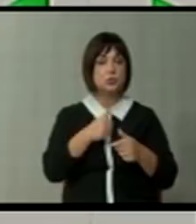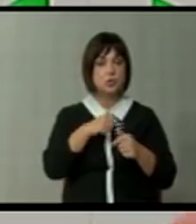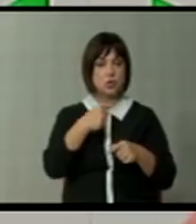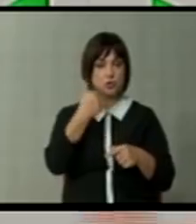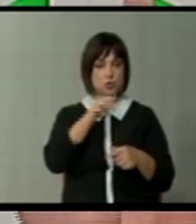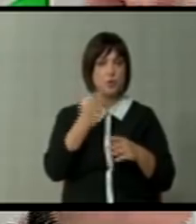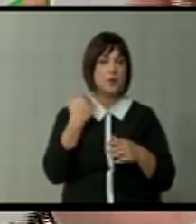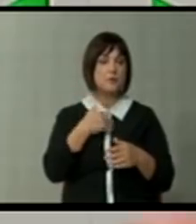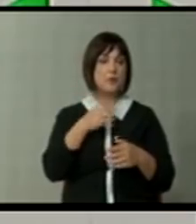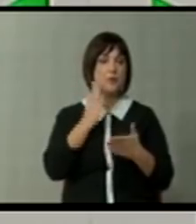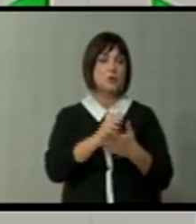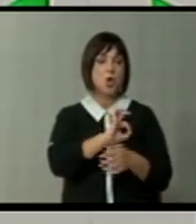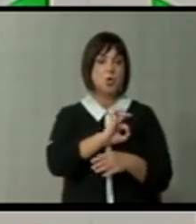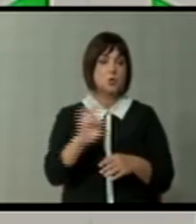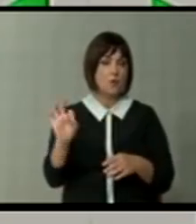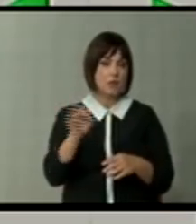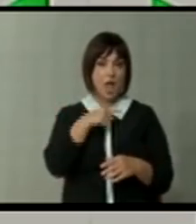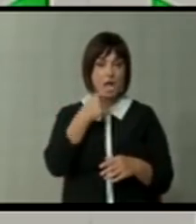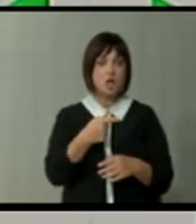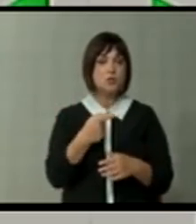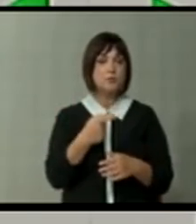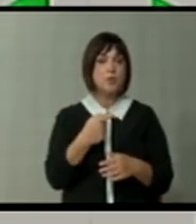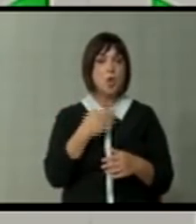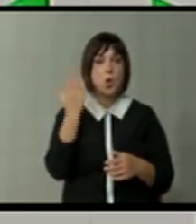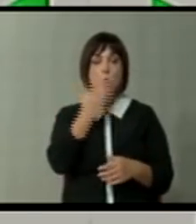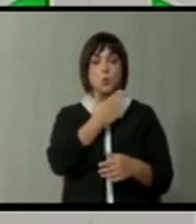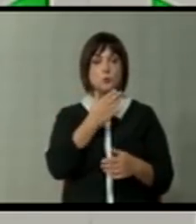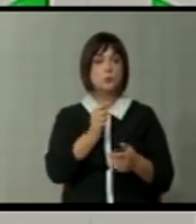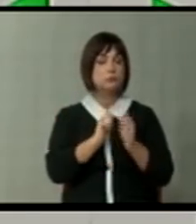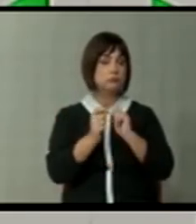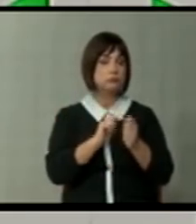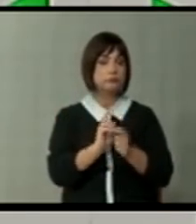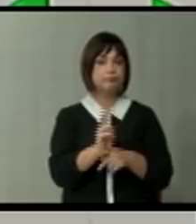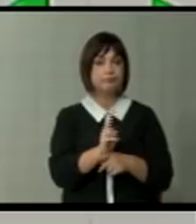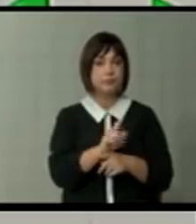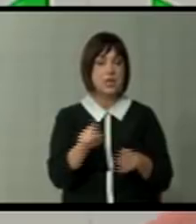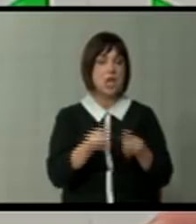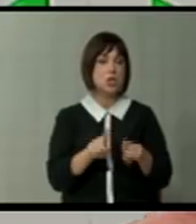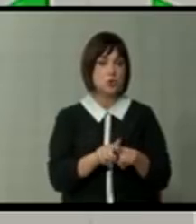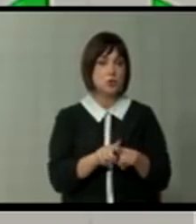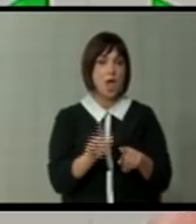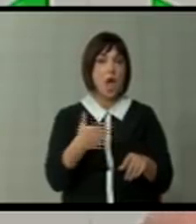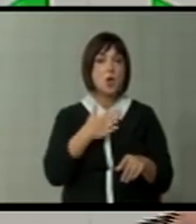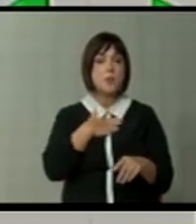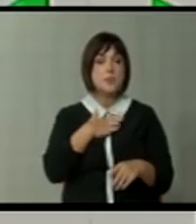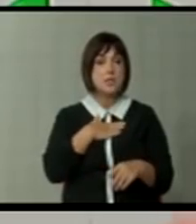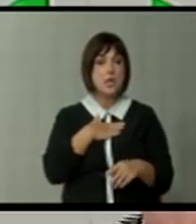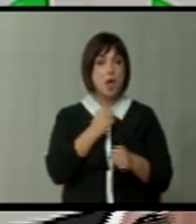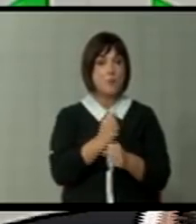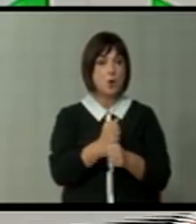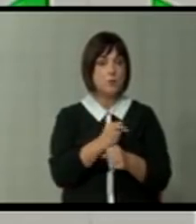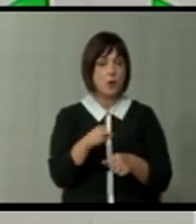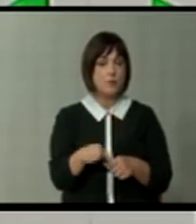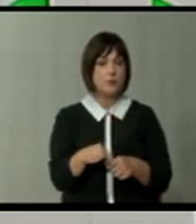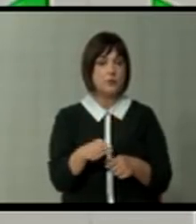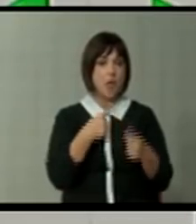дотерано до совршенства и успешно го манипулираат истото. Ако ние процесот на